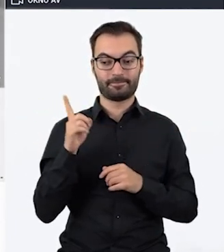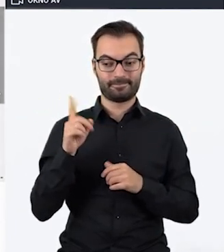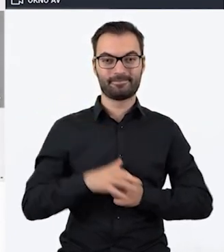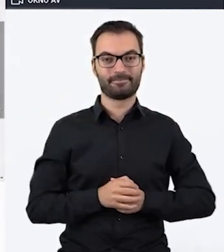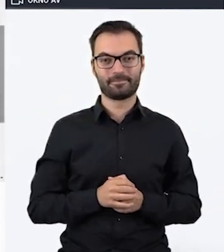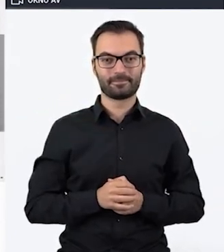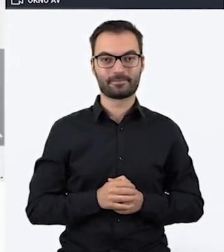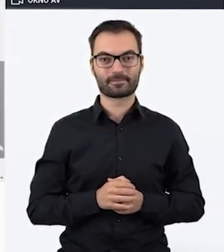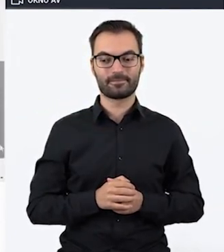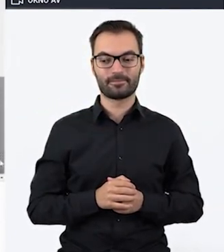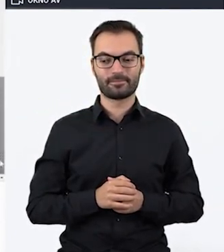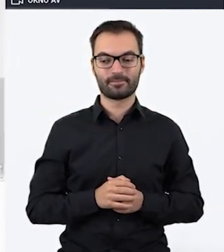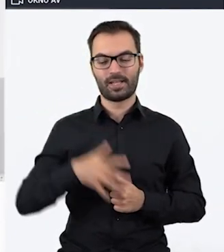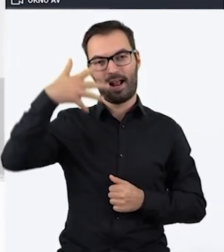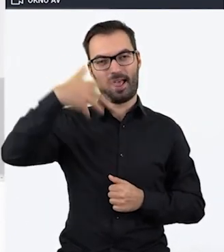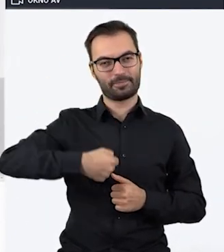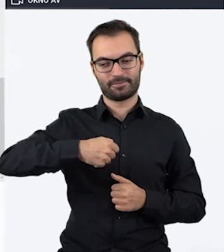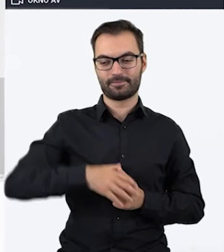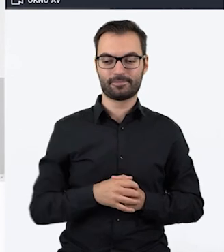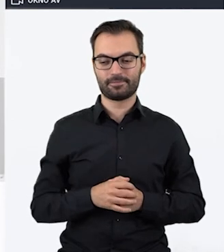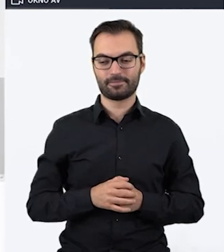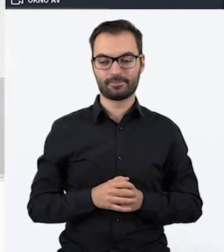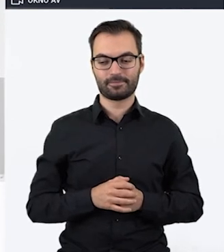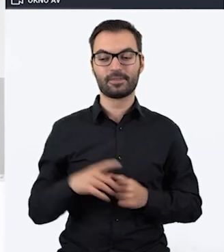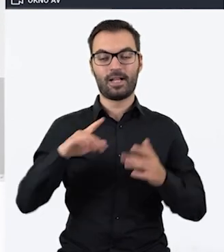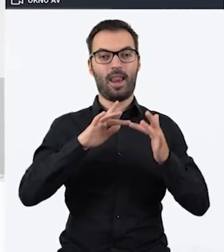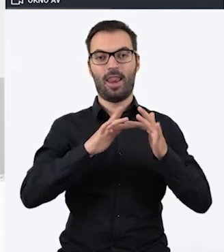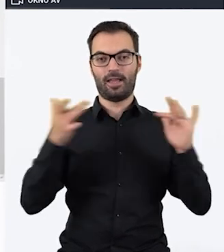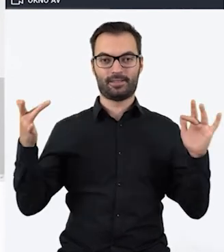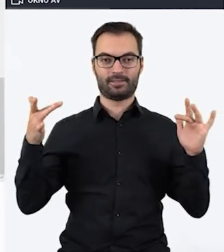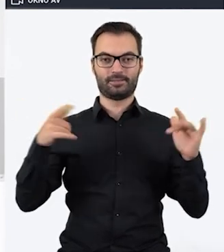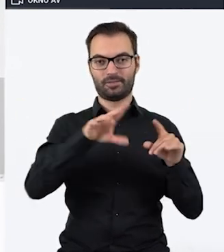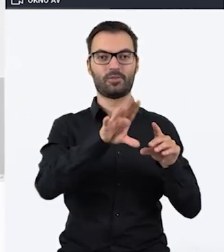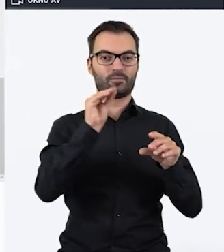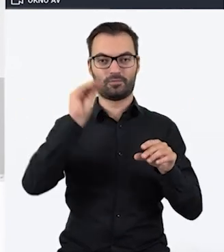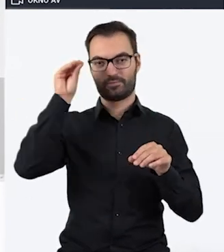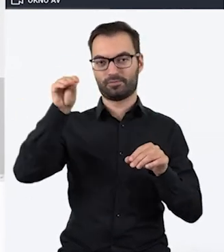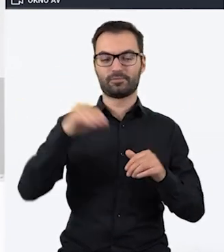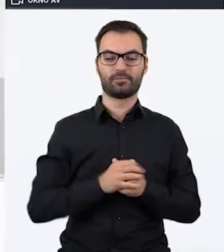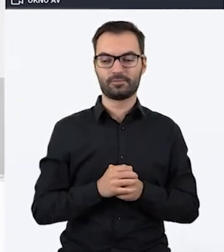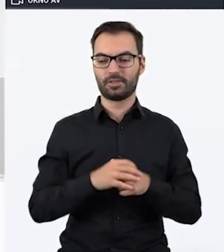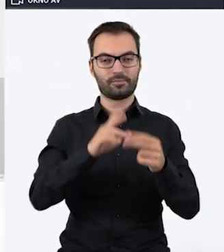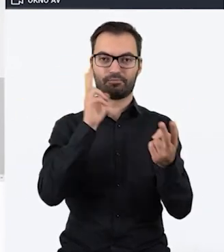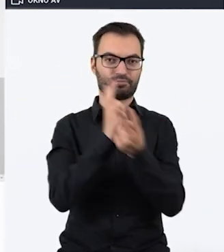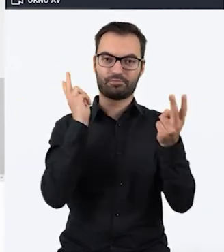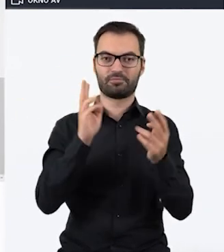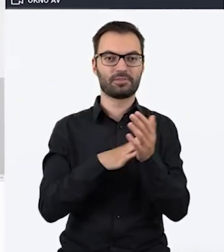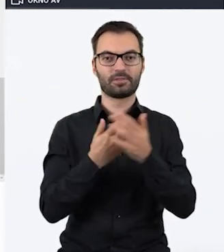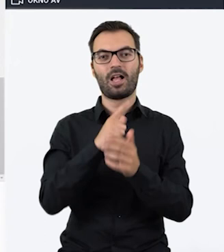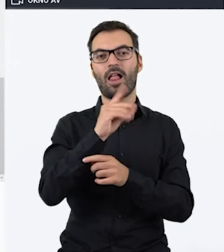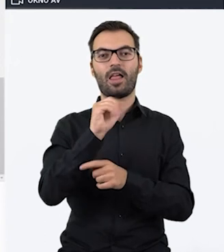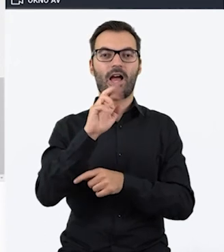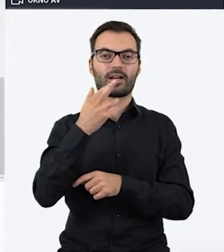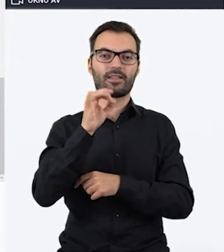o tutaj na dole, o tutaj otrzymujemy link do osadzania. Identycznie jest na przykład w Learning Apps czy na